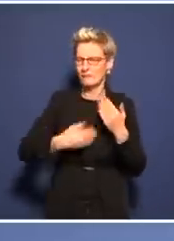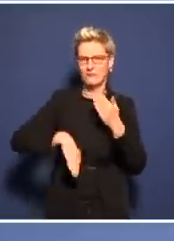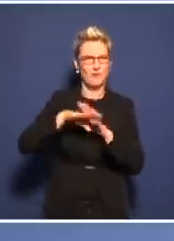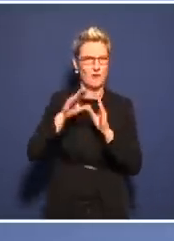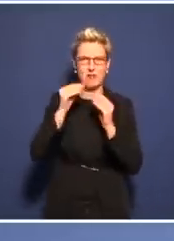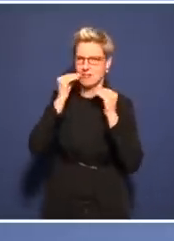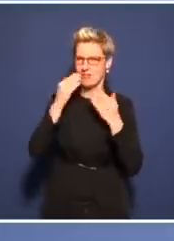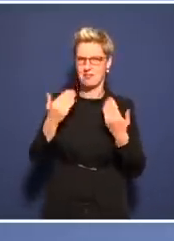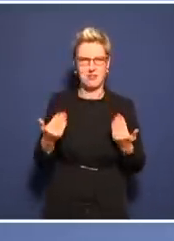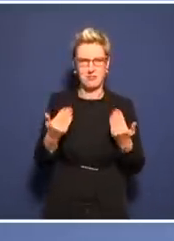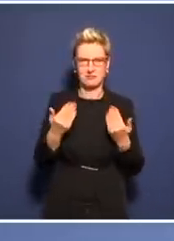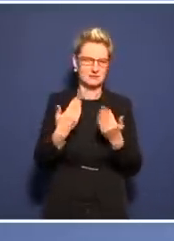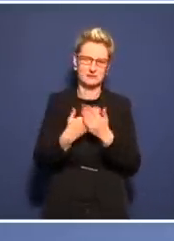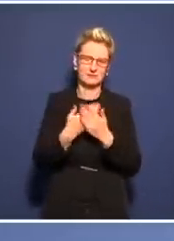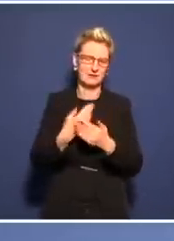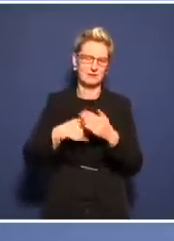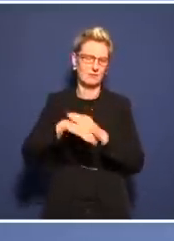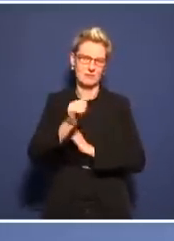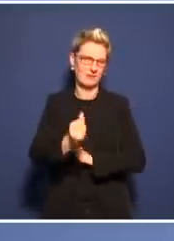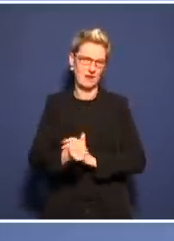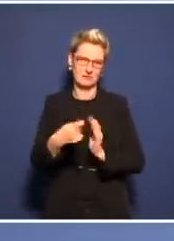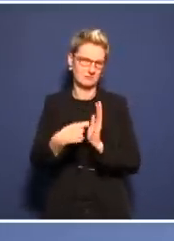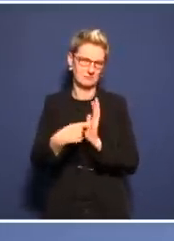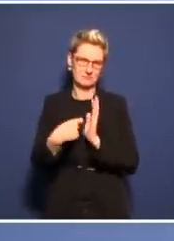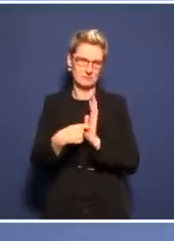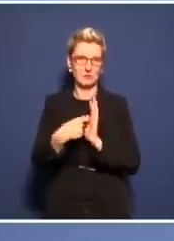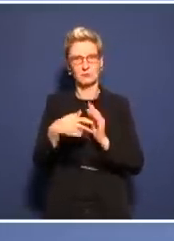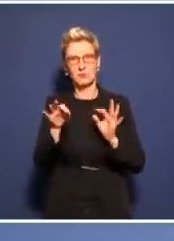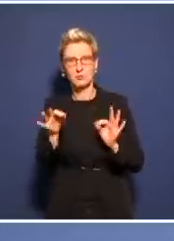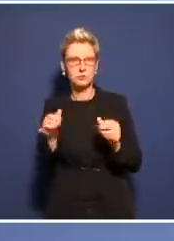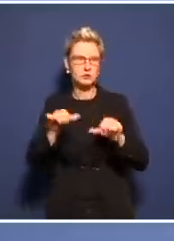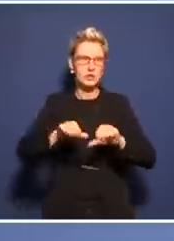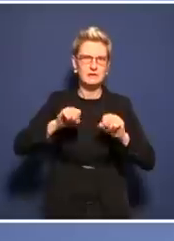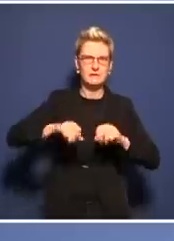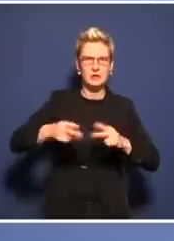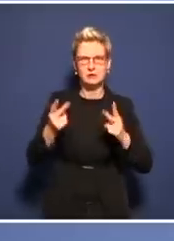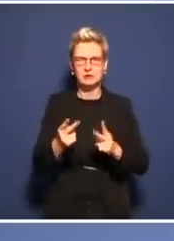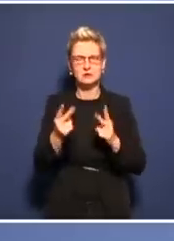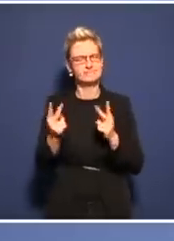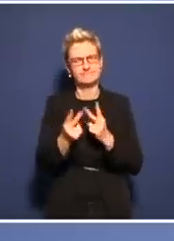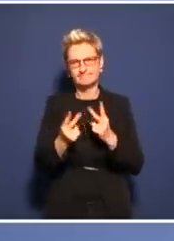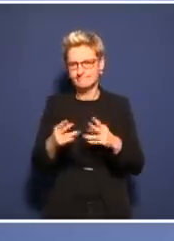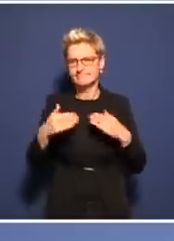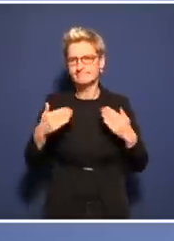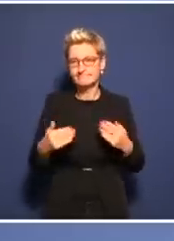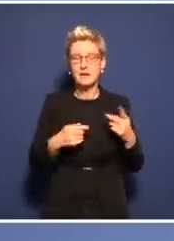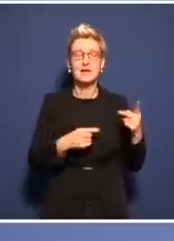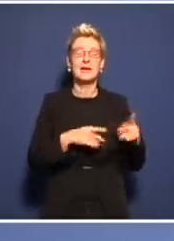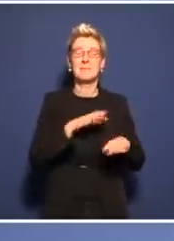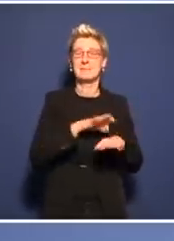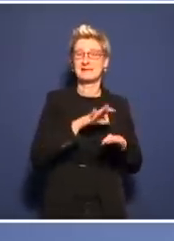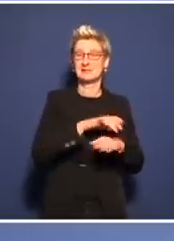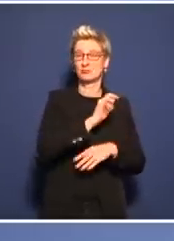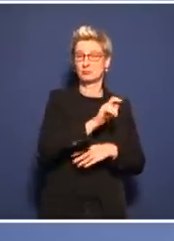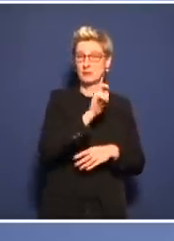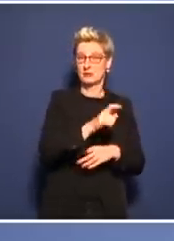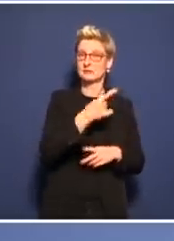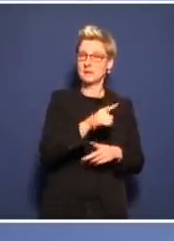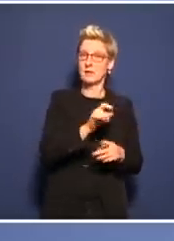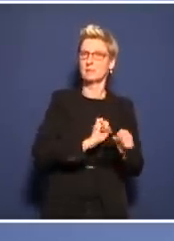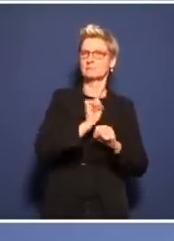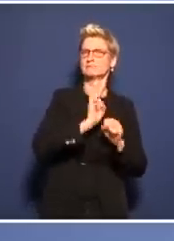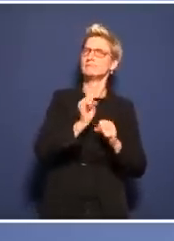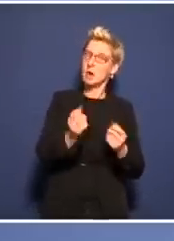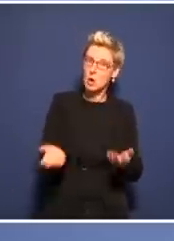ich oft höre, dass man also Gegendemonstranten mal genauso behandelt wie die normalen Demonstranten. Also wenn jemand gegen die Corona-Demonstranten ist,